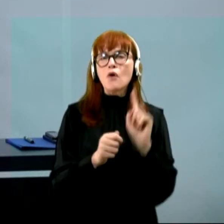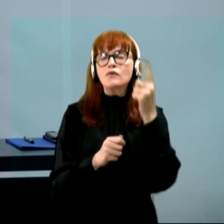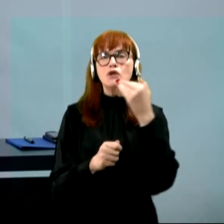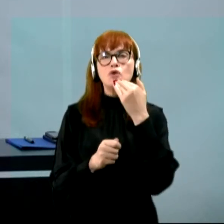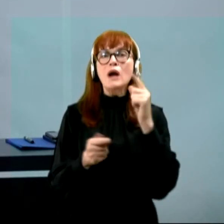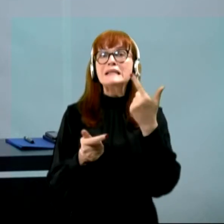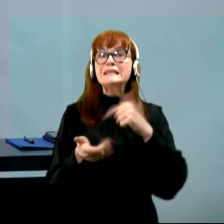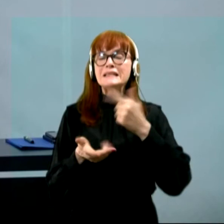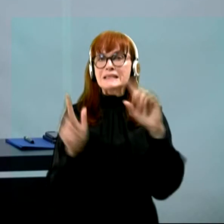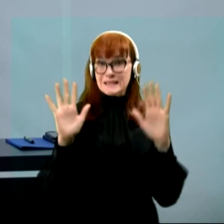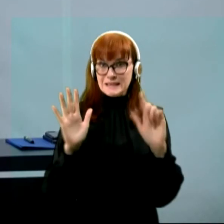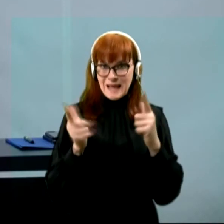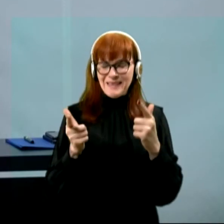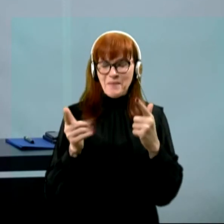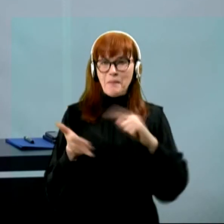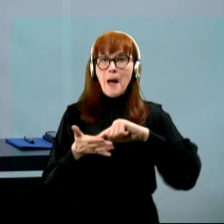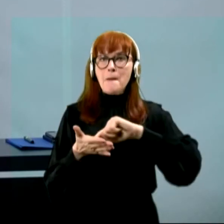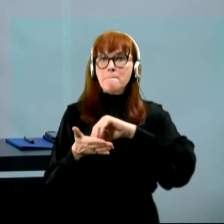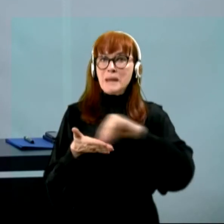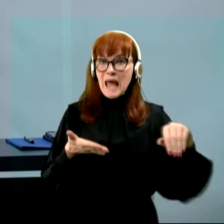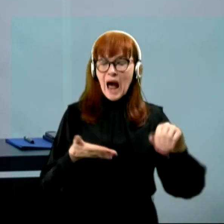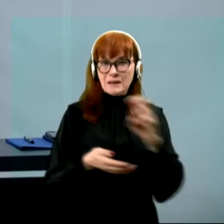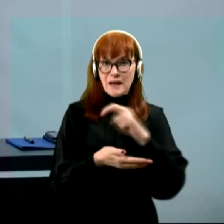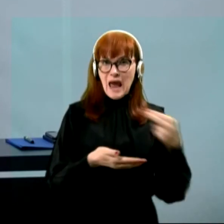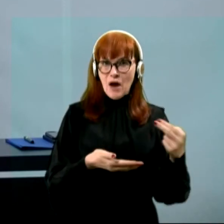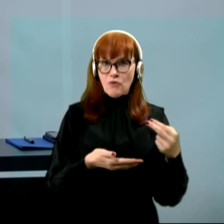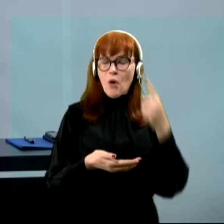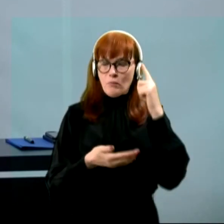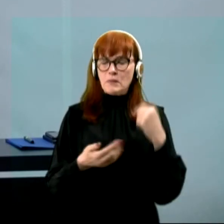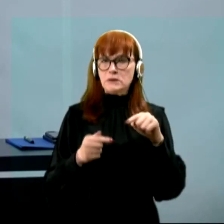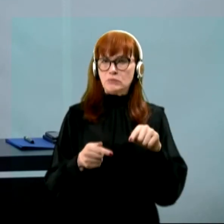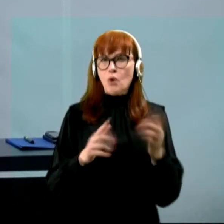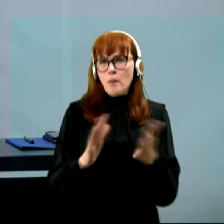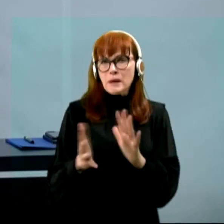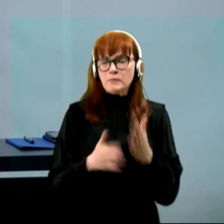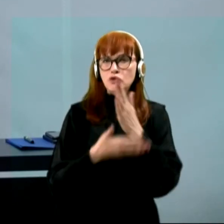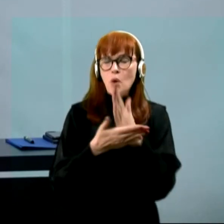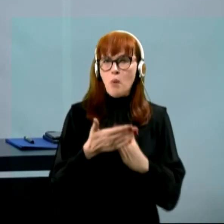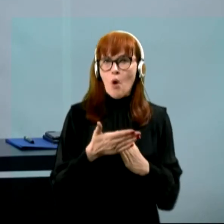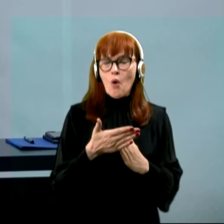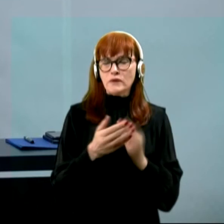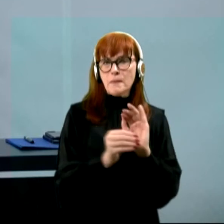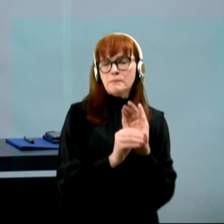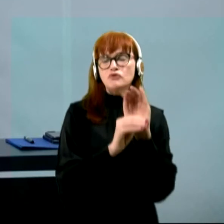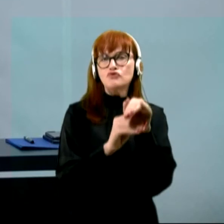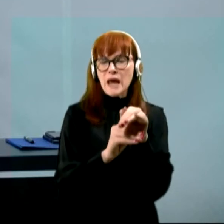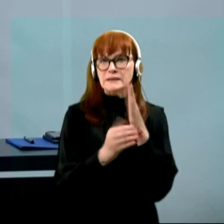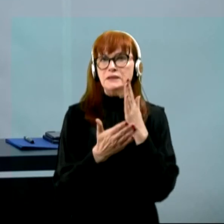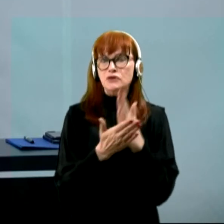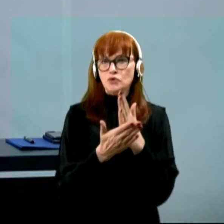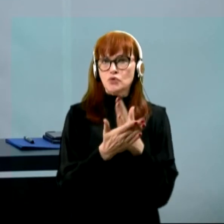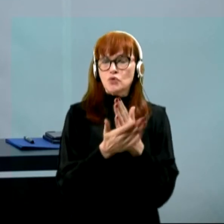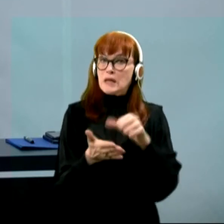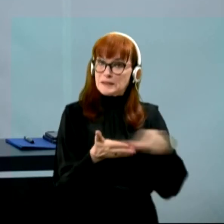milijard evrov. Iz tega naslova je treba povedati, da mislim, da je približno polovica ali nekaj čez že tudi